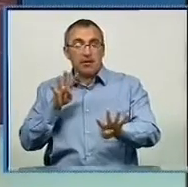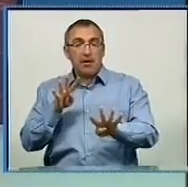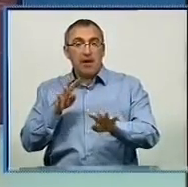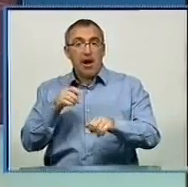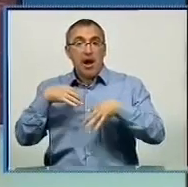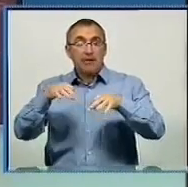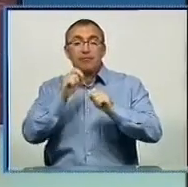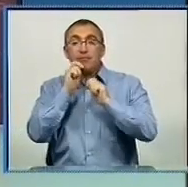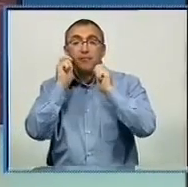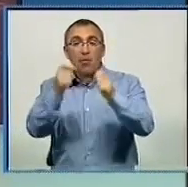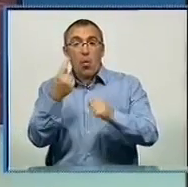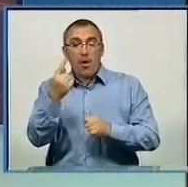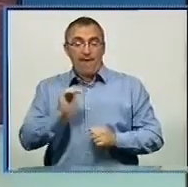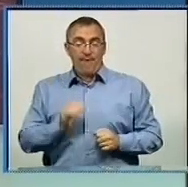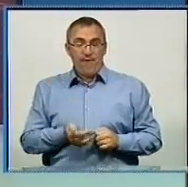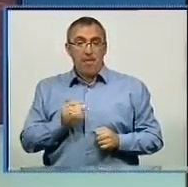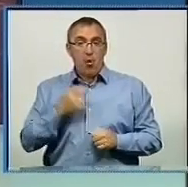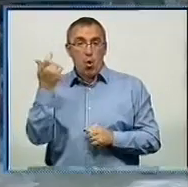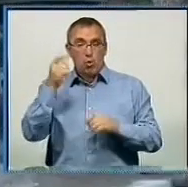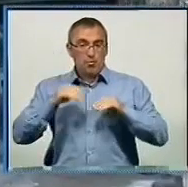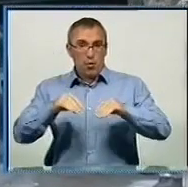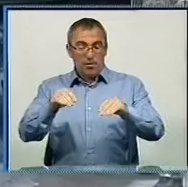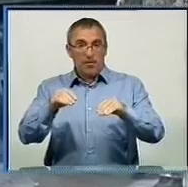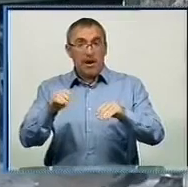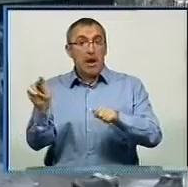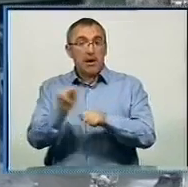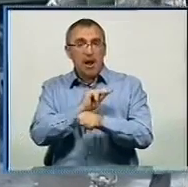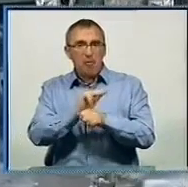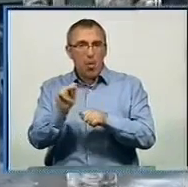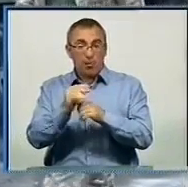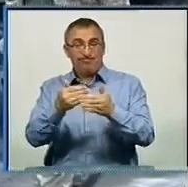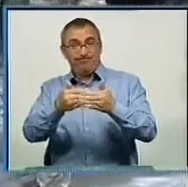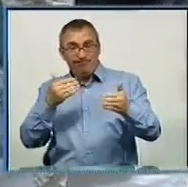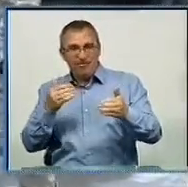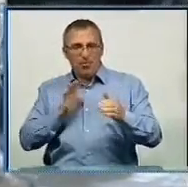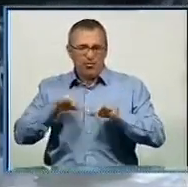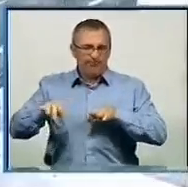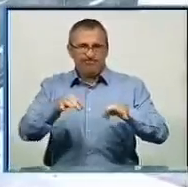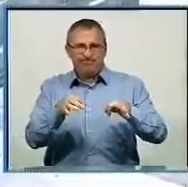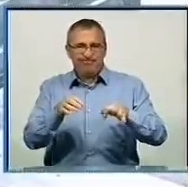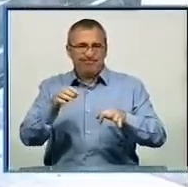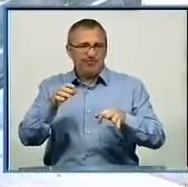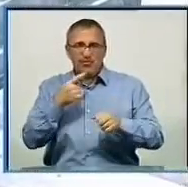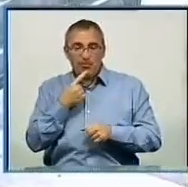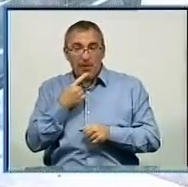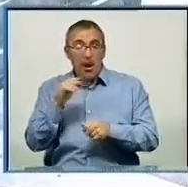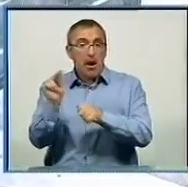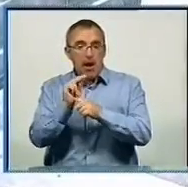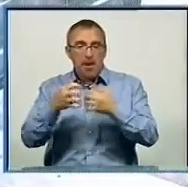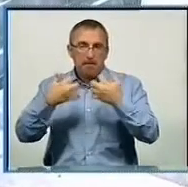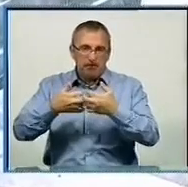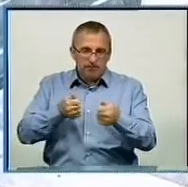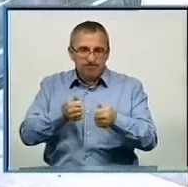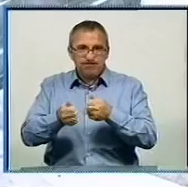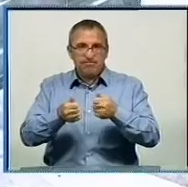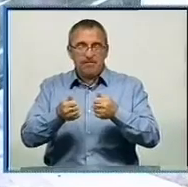подарували одне із фермерських господарств. До ремонту машина ледве їздила. Однак механіки повністю переробили механізм, замінили